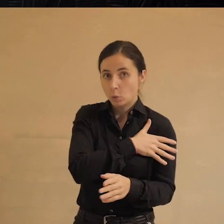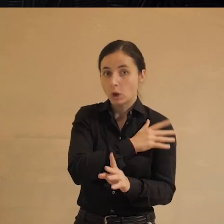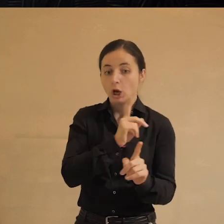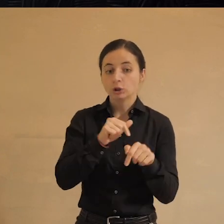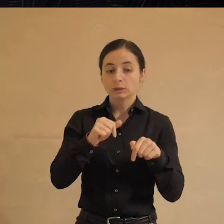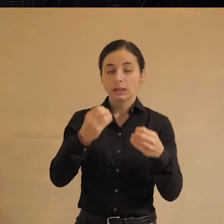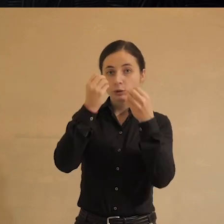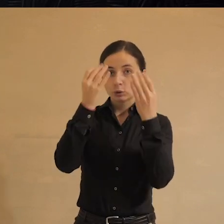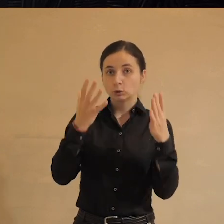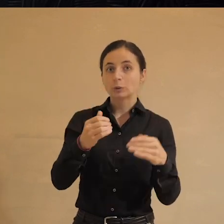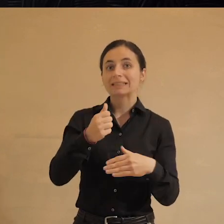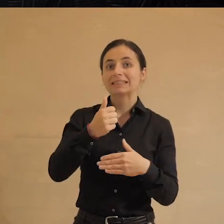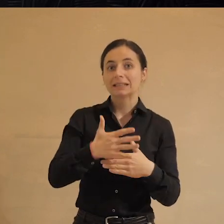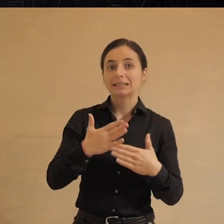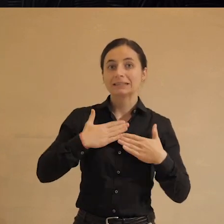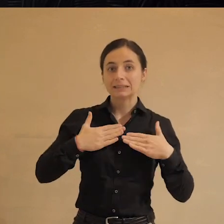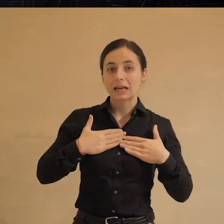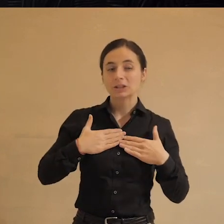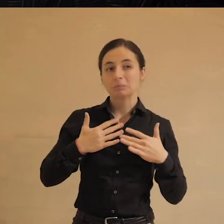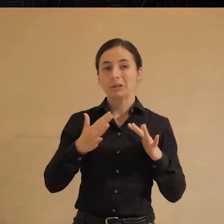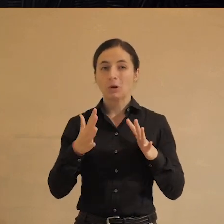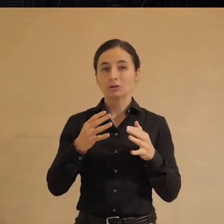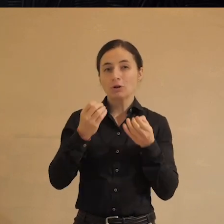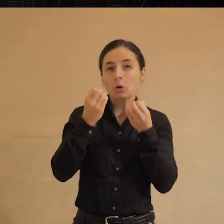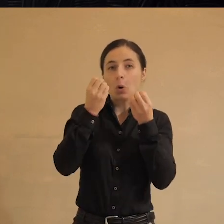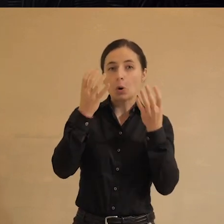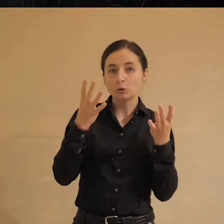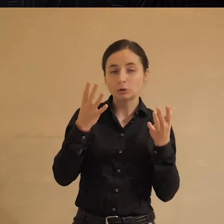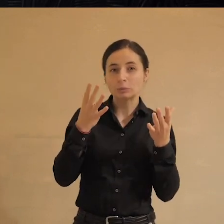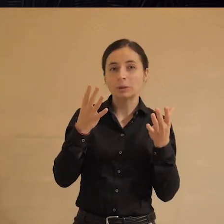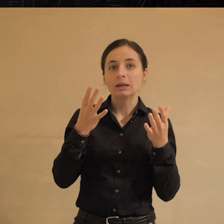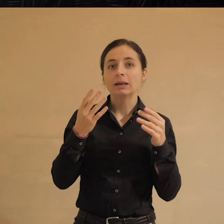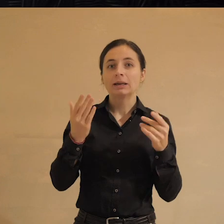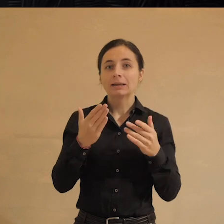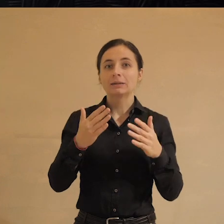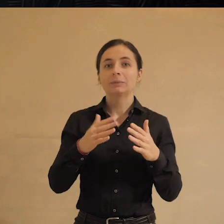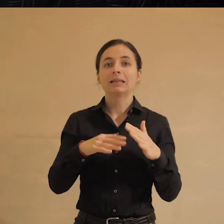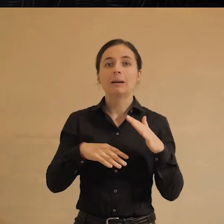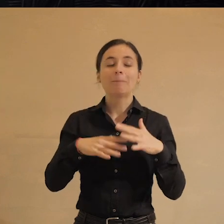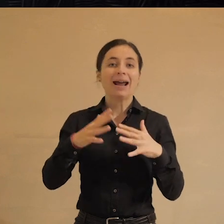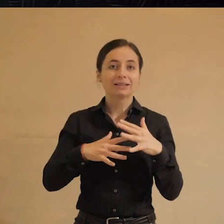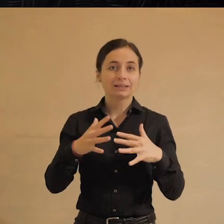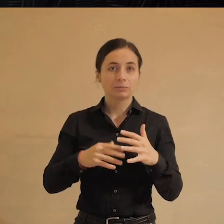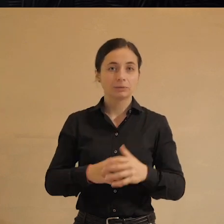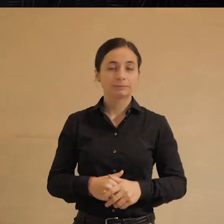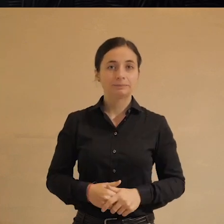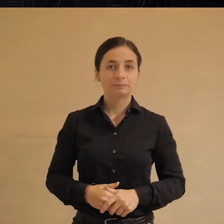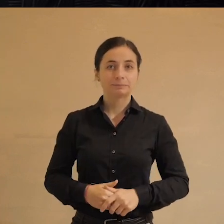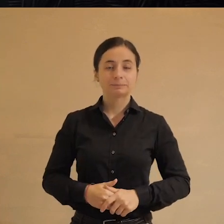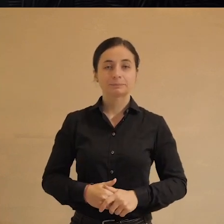культурной столице с нашими не очень культурными электоральными практиками? Спасибо.